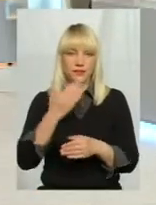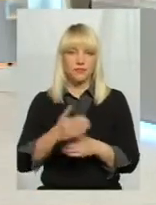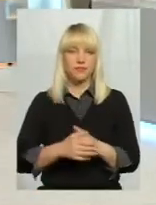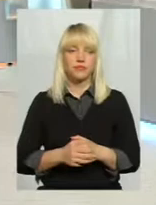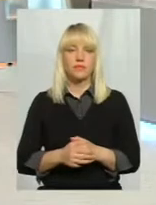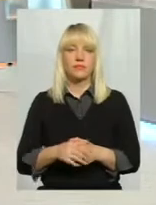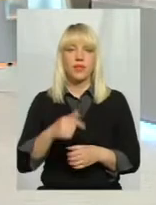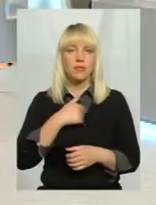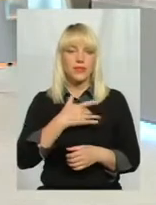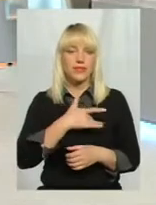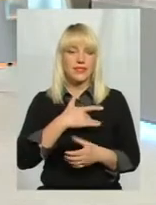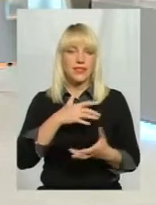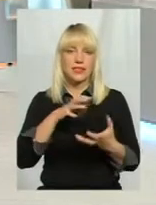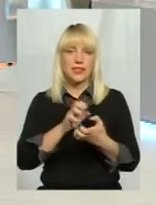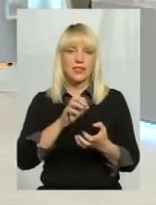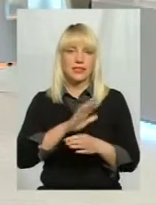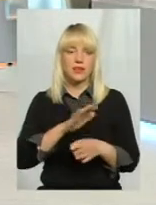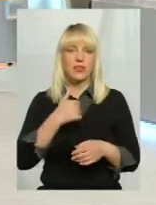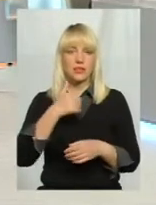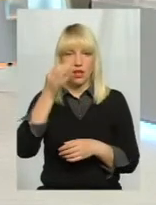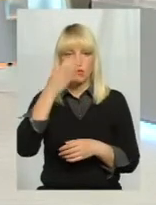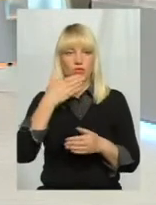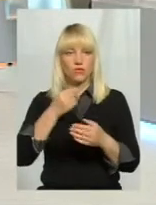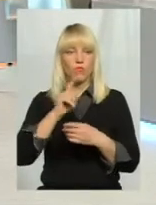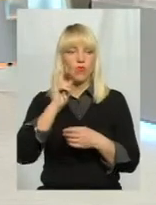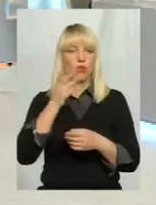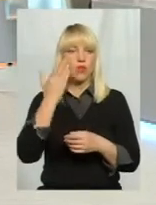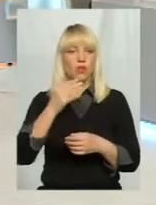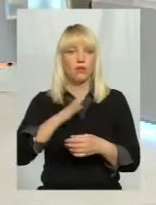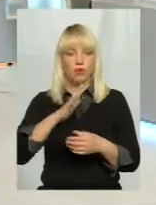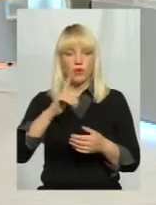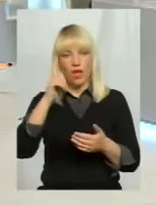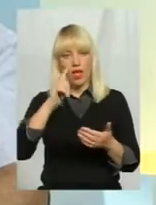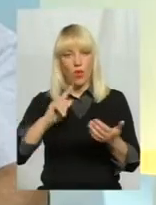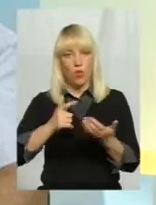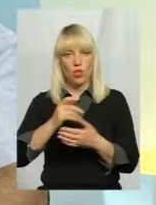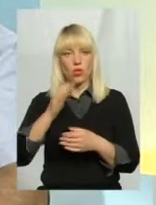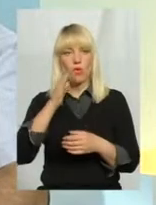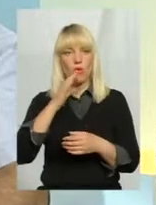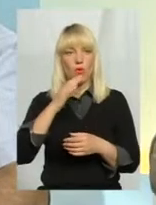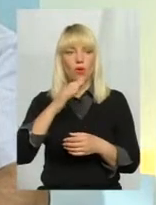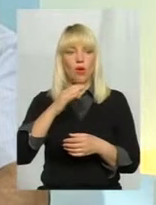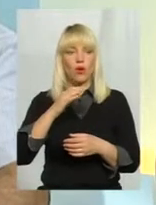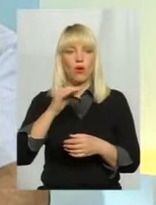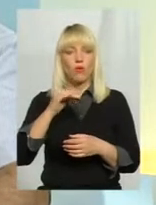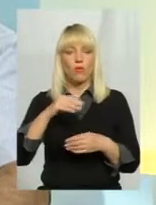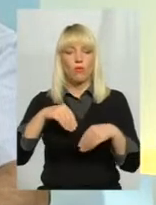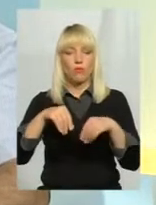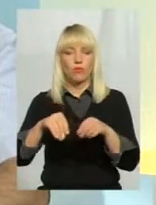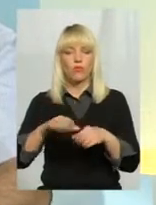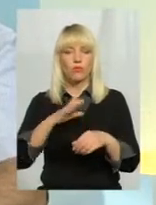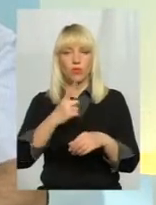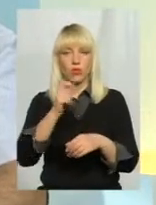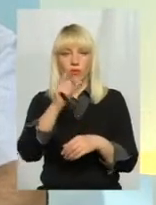стискається серце, бо я згадую свою молодість, коли я був гіологом в пустелі, і не було води, була фляшечка води там десь,